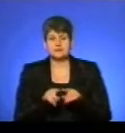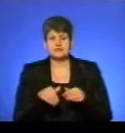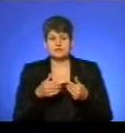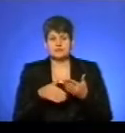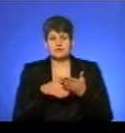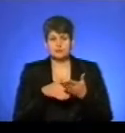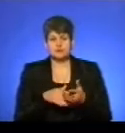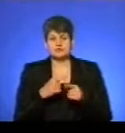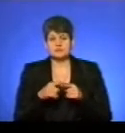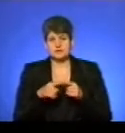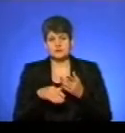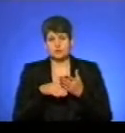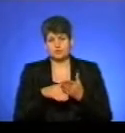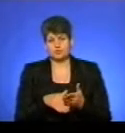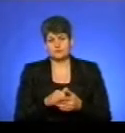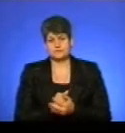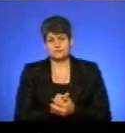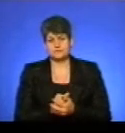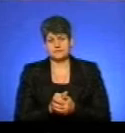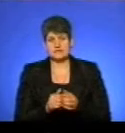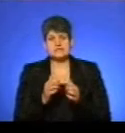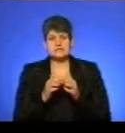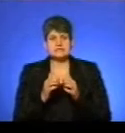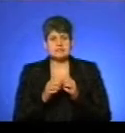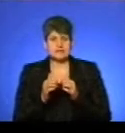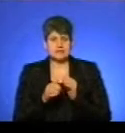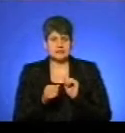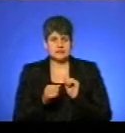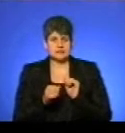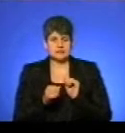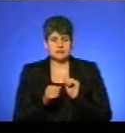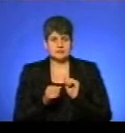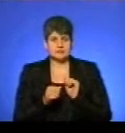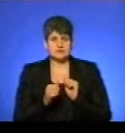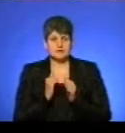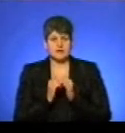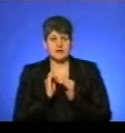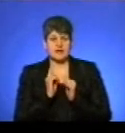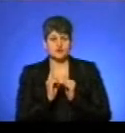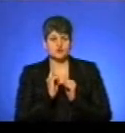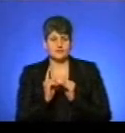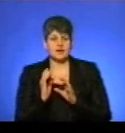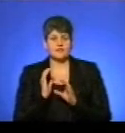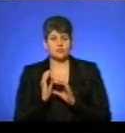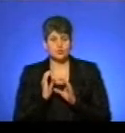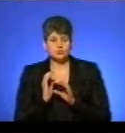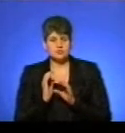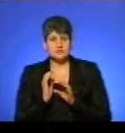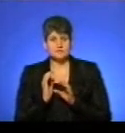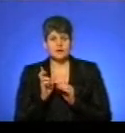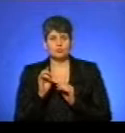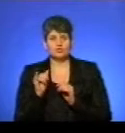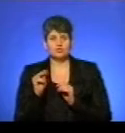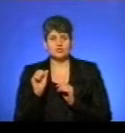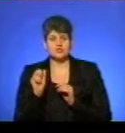допомогу каретам швидкої медичної допомоги. Серед рейсових автобусів, рейсовий автобус Бучач